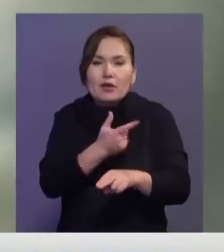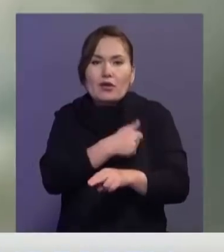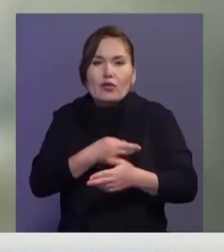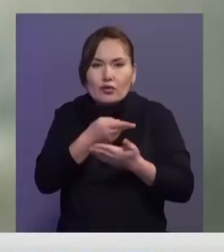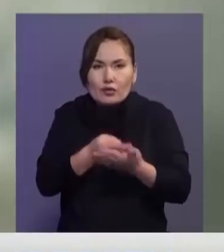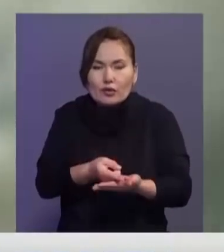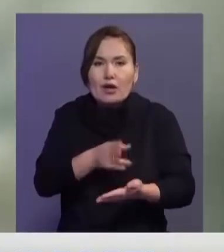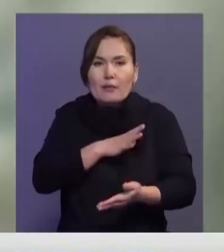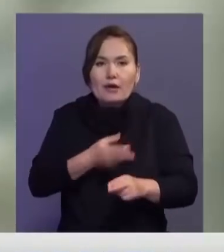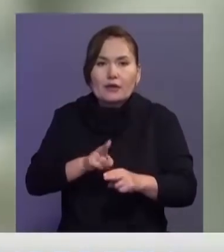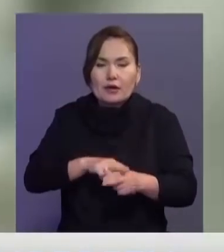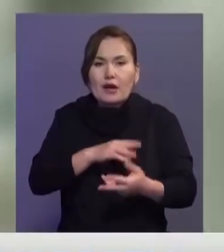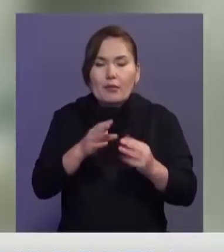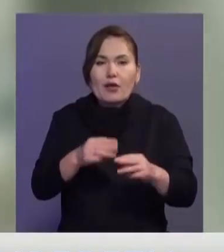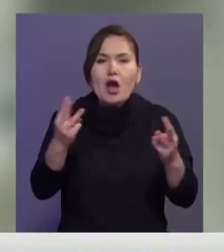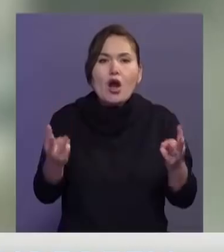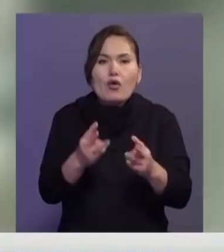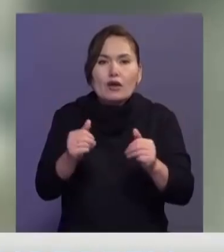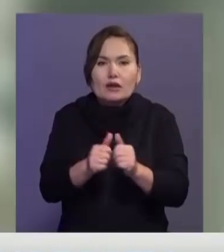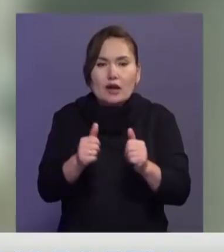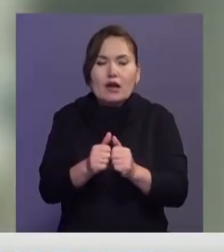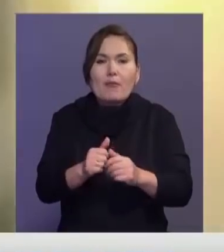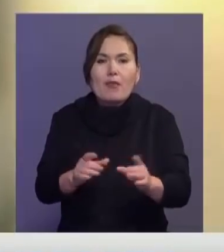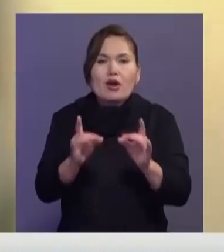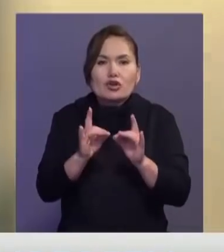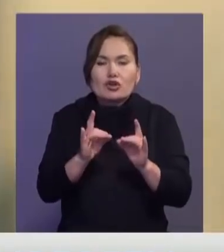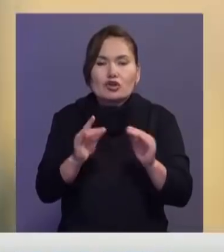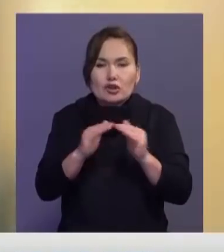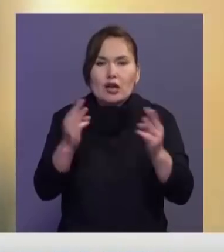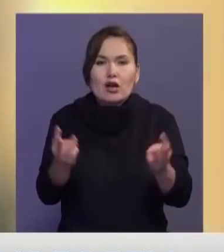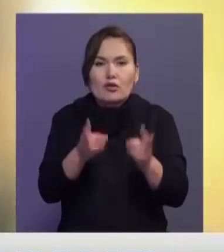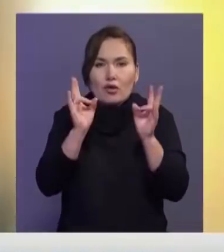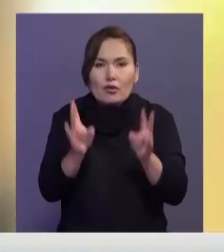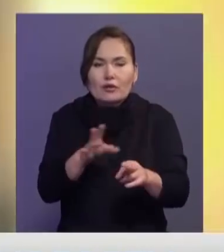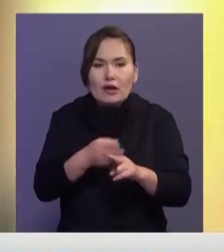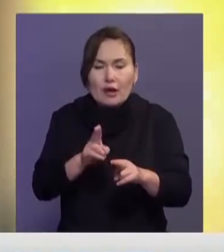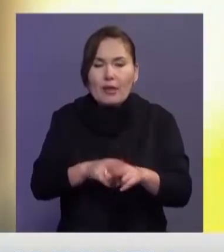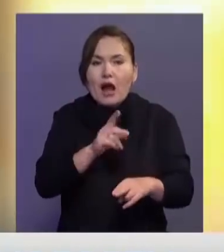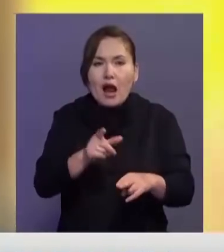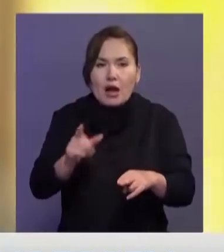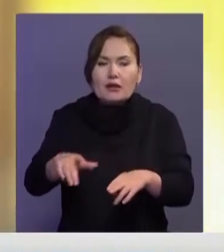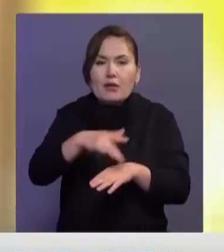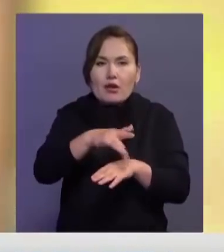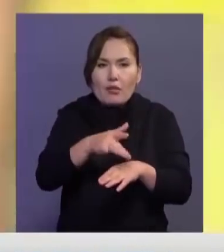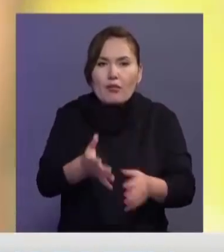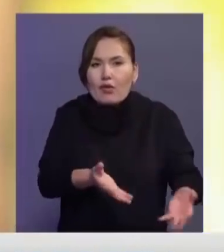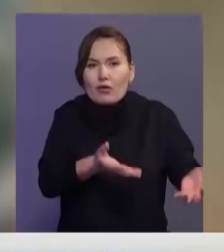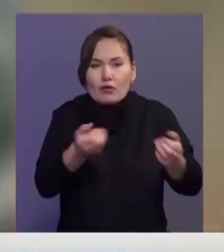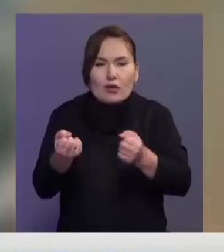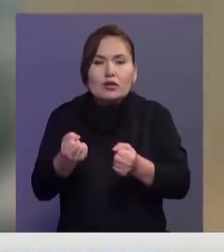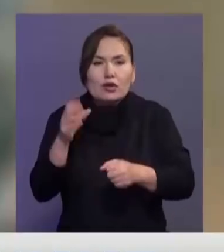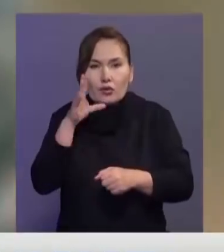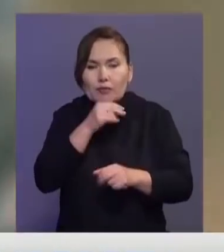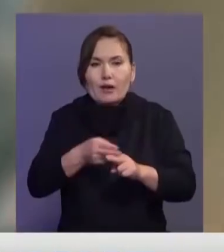Жарылыстан кейін шыққан өрт әргелес тұрған жатақынаға таракпеткен құқарушылар жатақына тұрғындарын сұртқа шығарды. Челеб